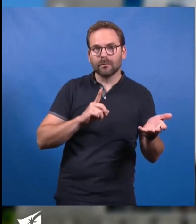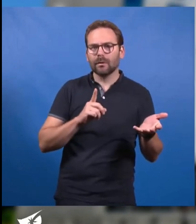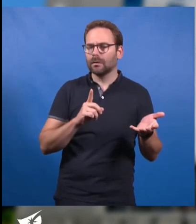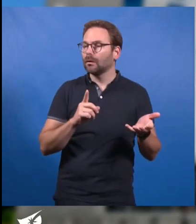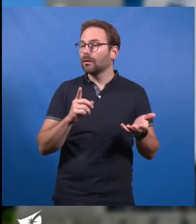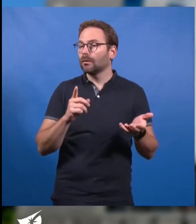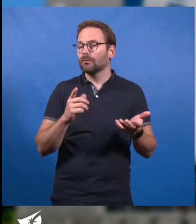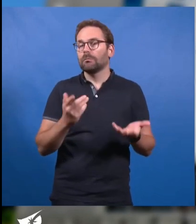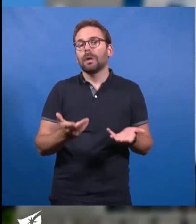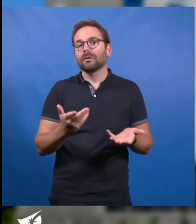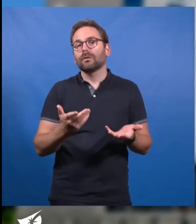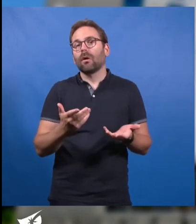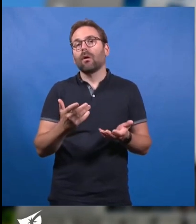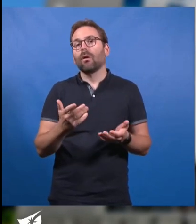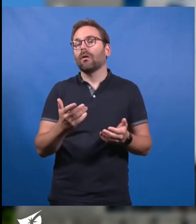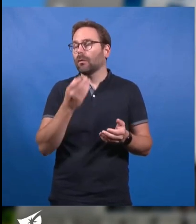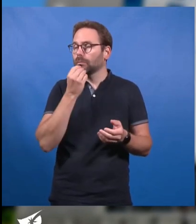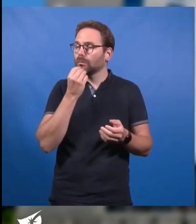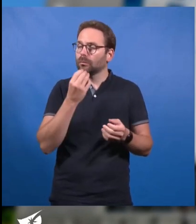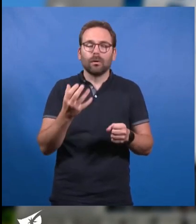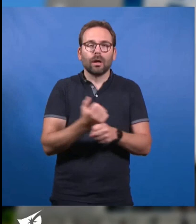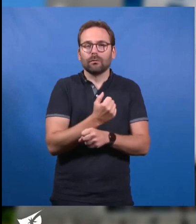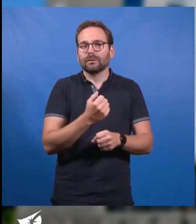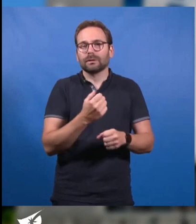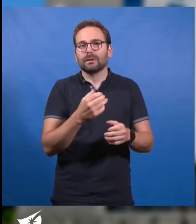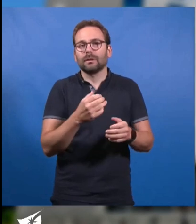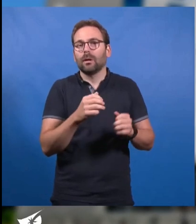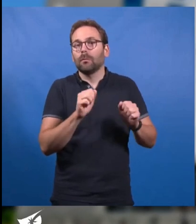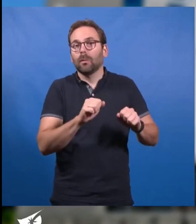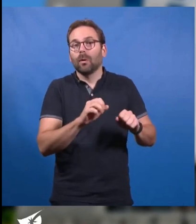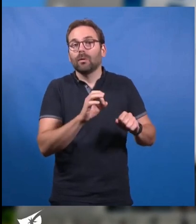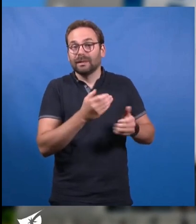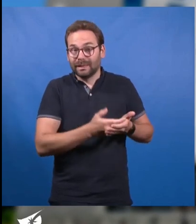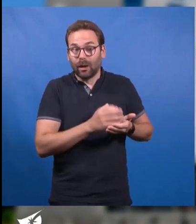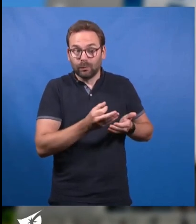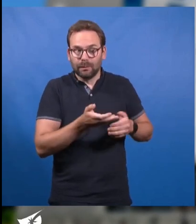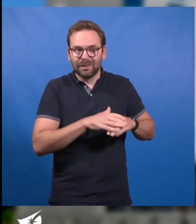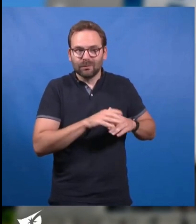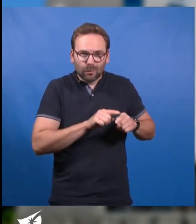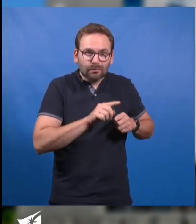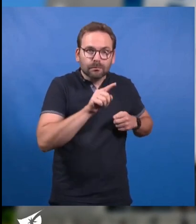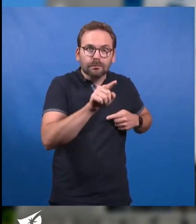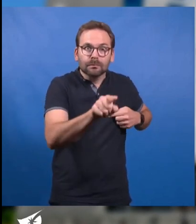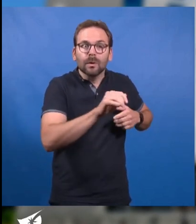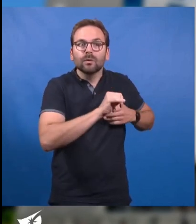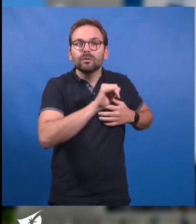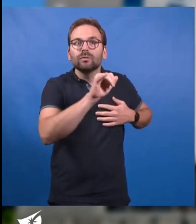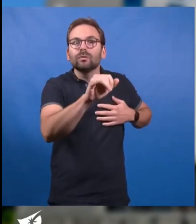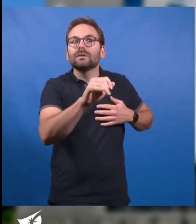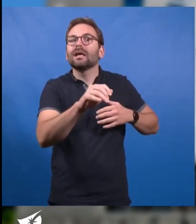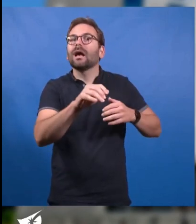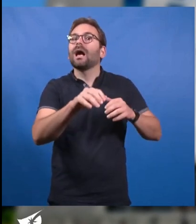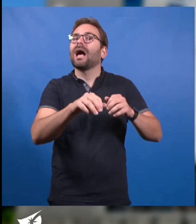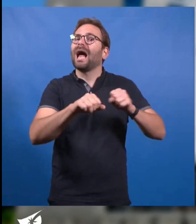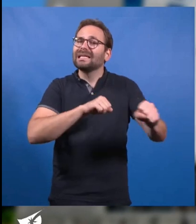depuis et maintenant acquis depuis longtemps, mais le chemin reste encore long d'ici la fin d'agissements